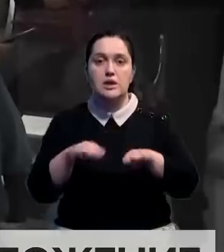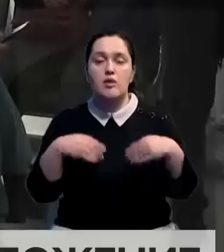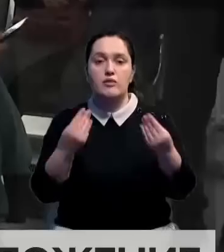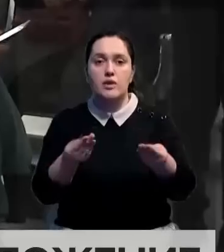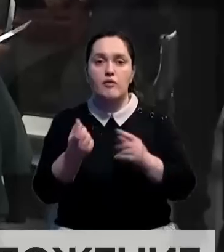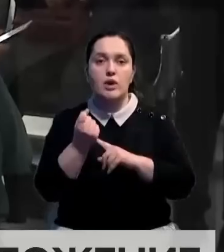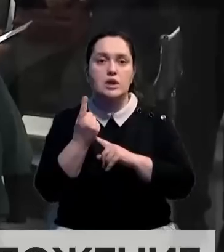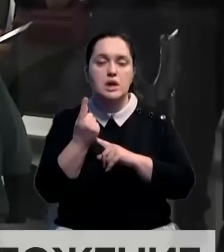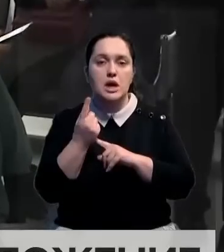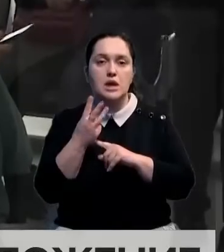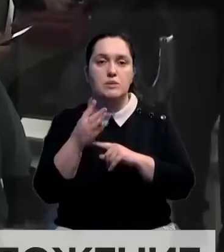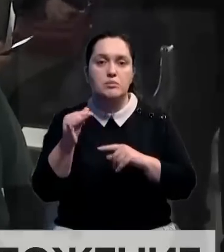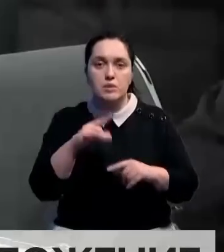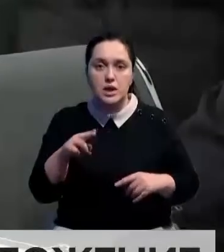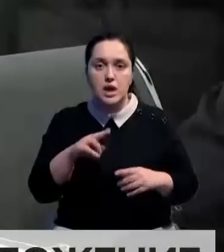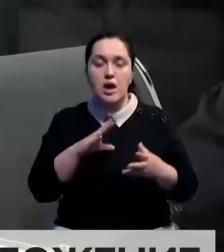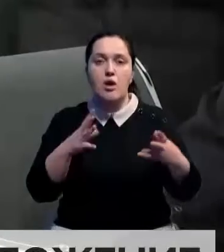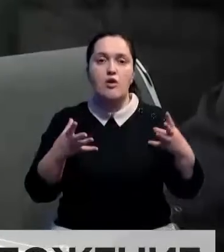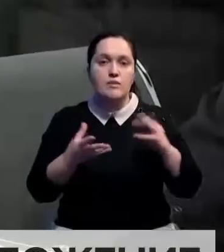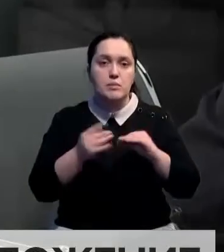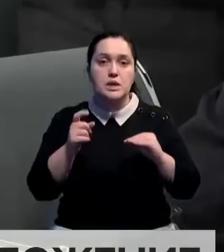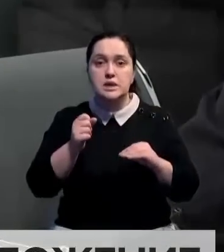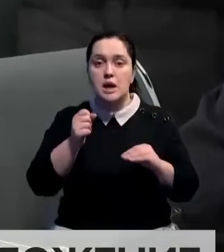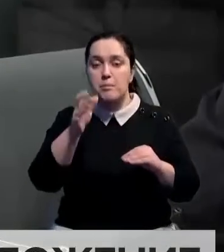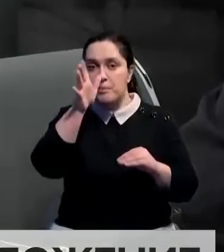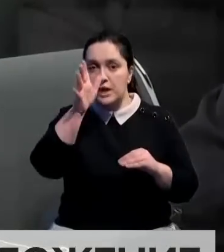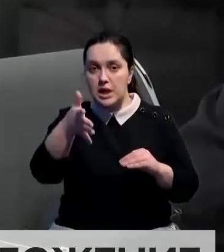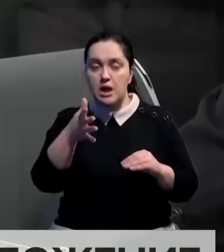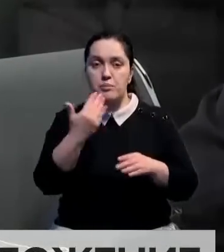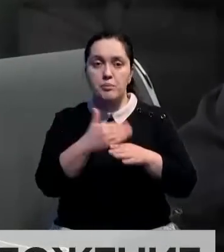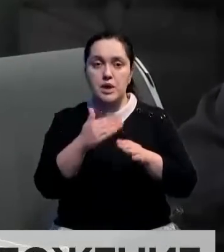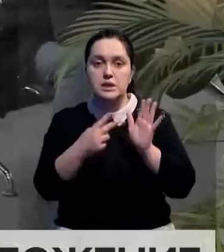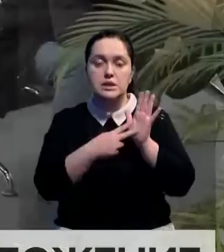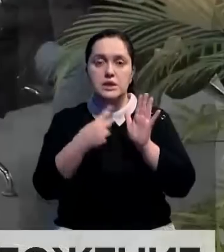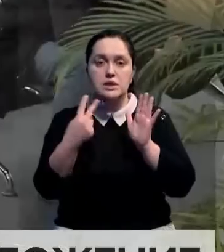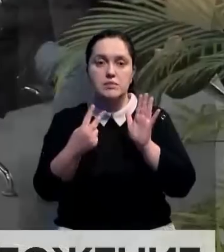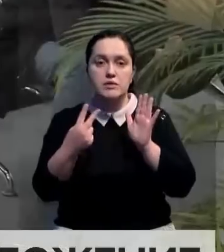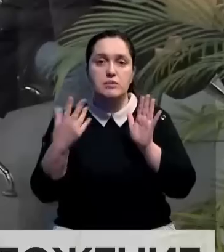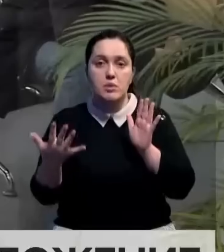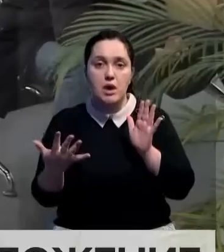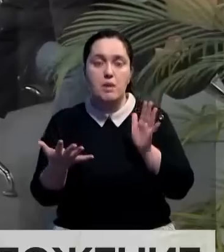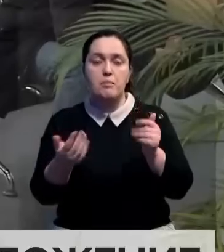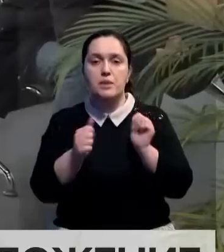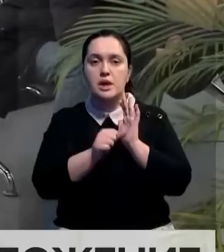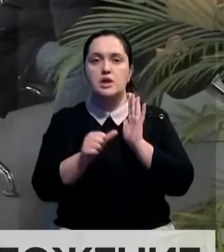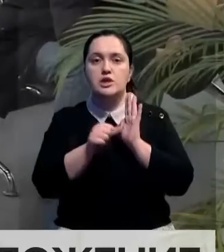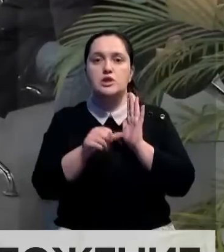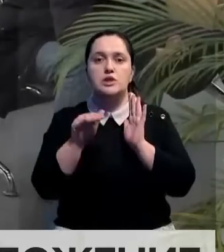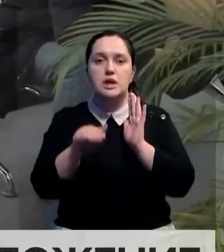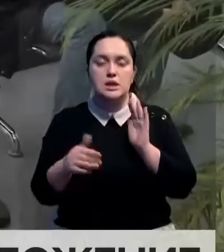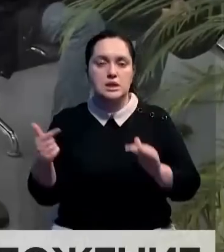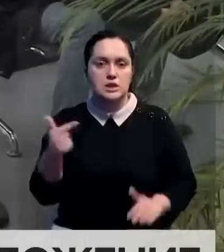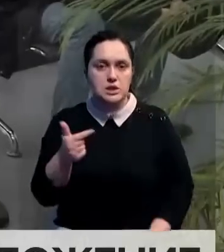Кредитов выдано всего, правда, на 11 миллиардов. В целом, за 5 лет жилье по ипотеке 7-20-25 приобрели